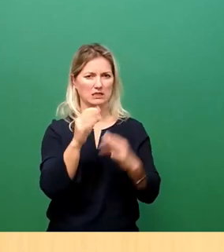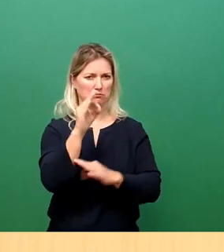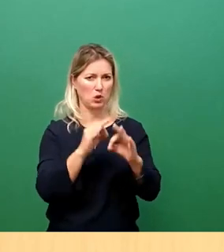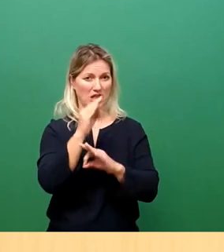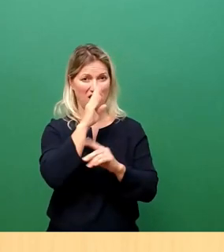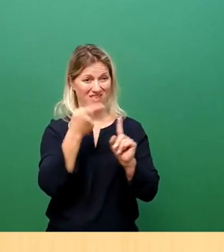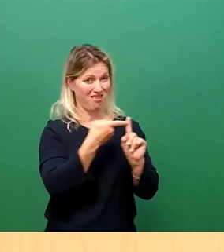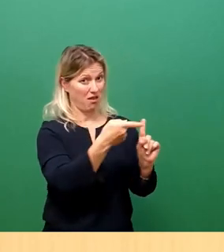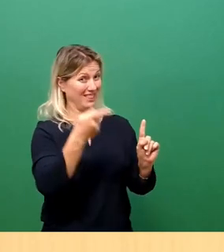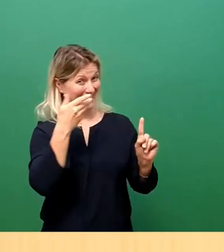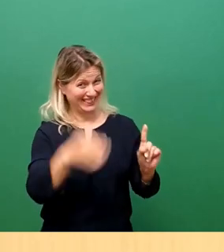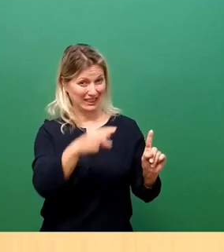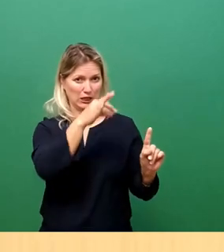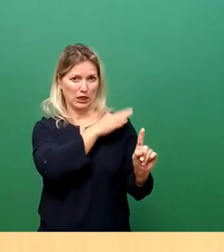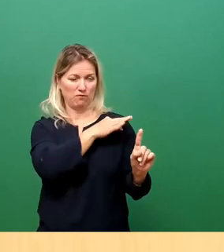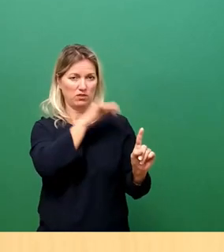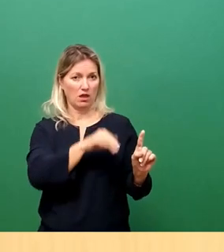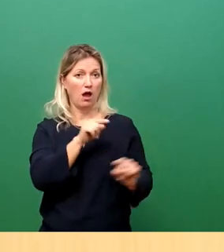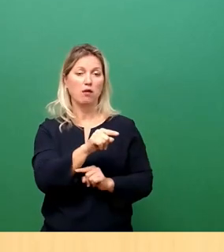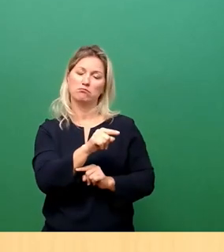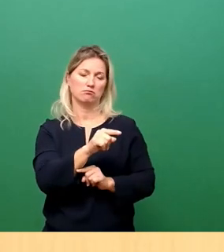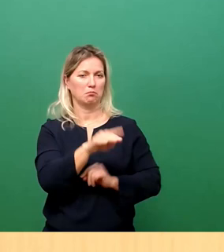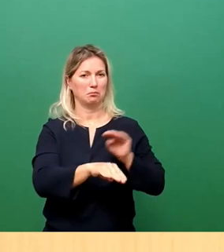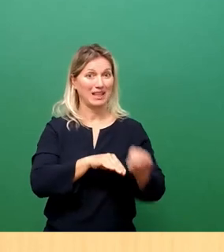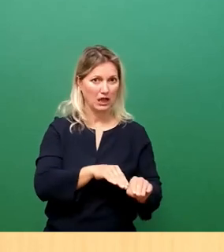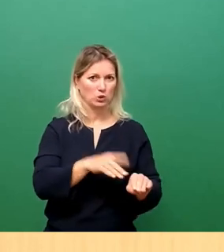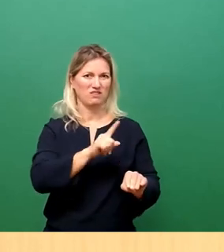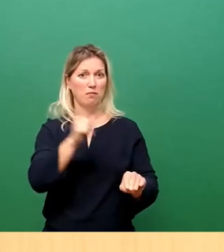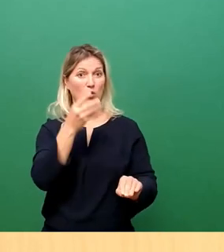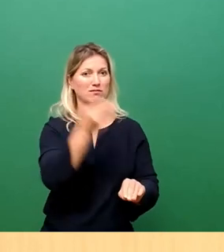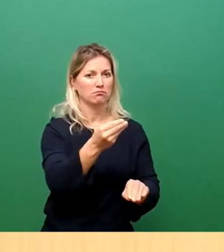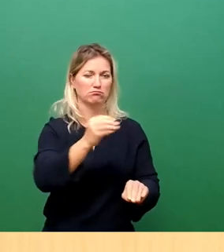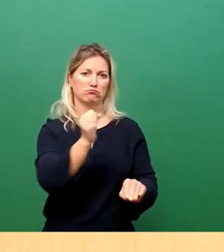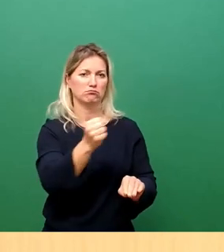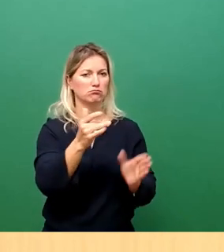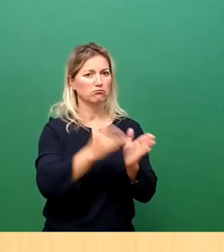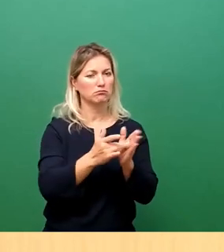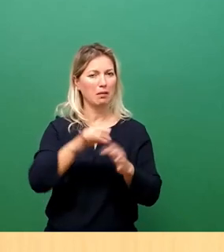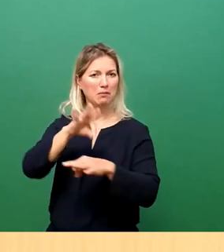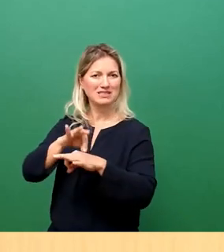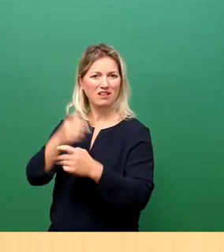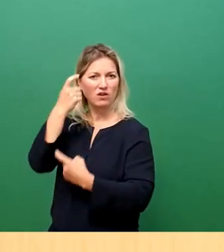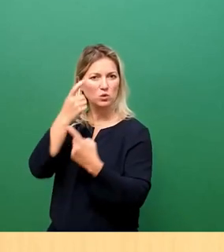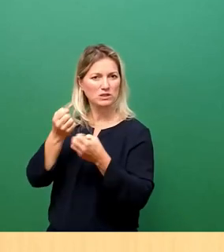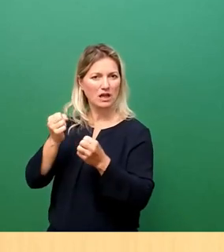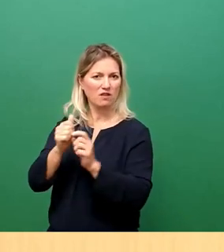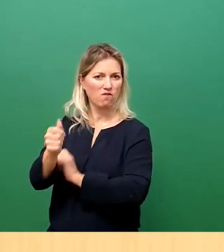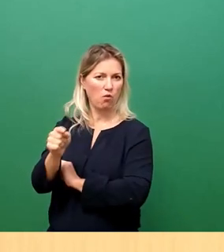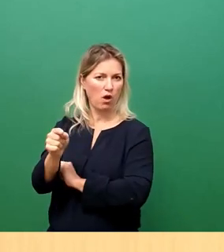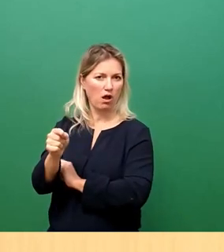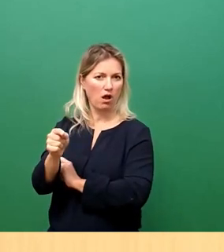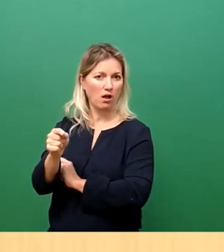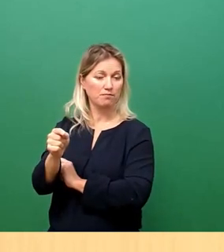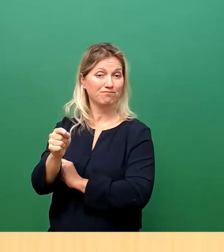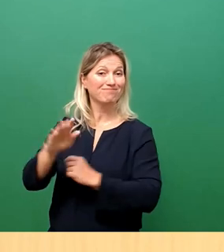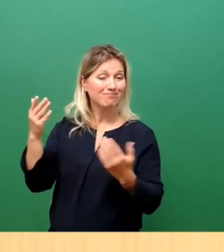Beschäftigten eben kein Betretungsverbot auferlegen wird, eben aufgrund der Abwägung zur medizinischen Versorgungssicherheit. Aber genau damit läuft das